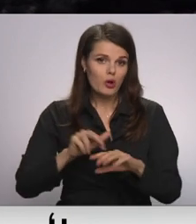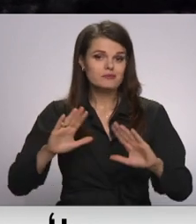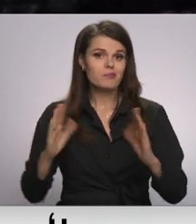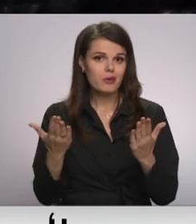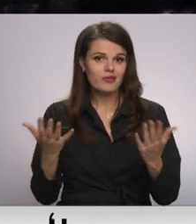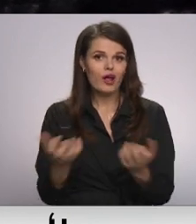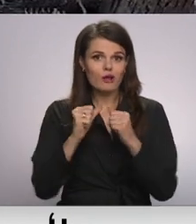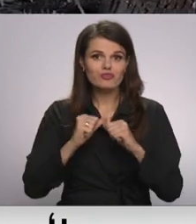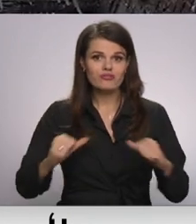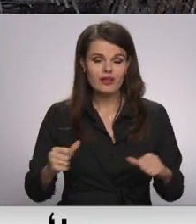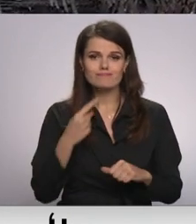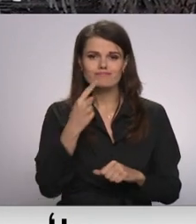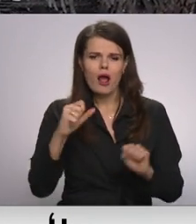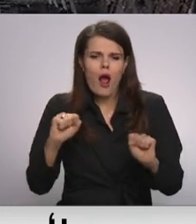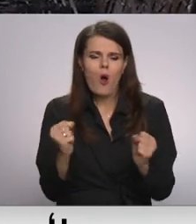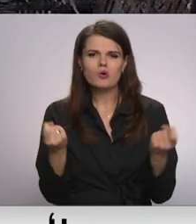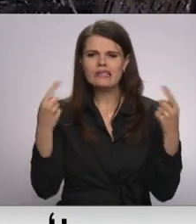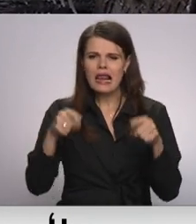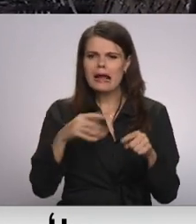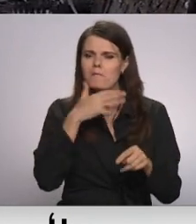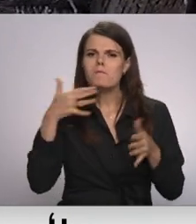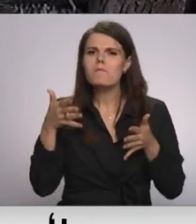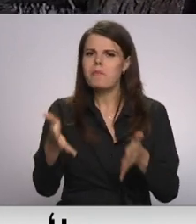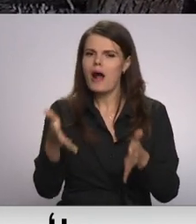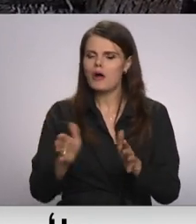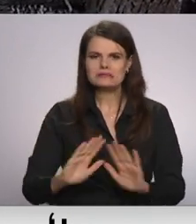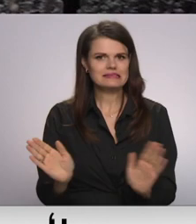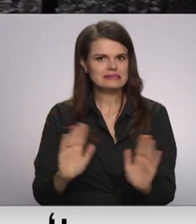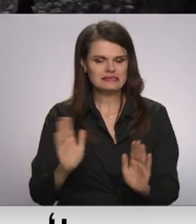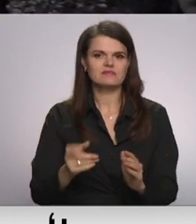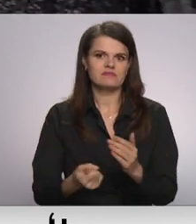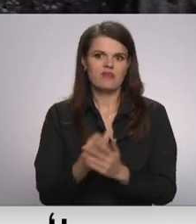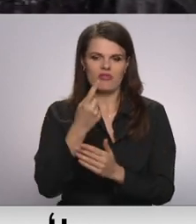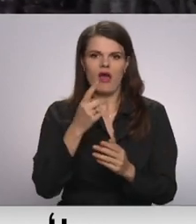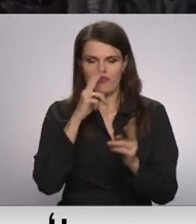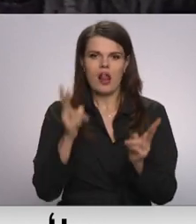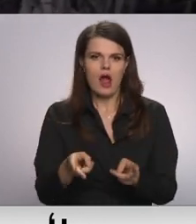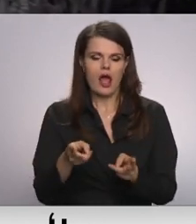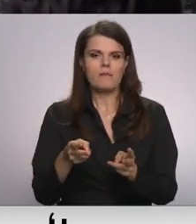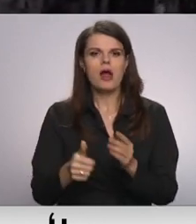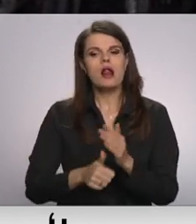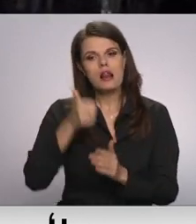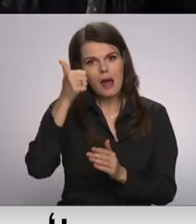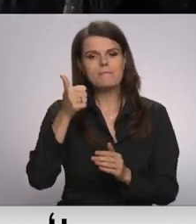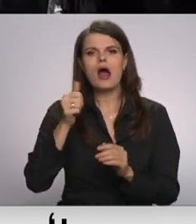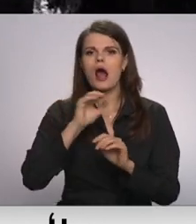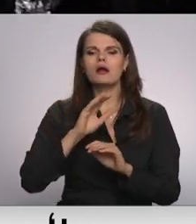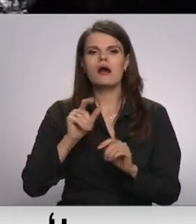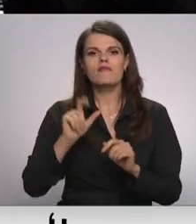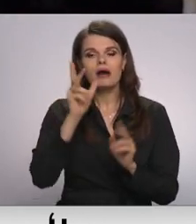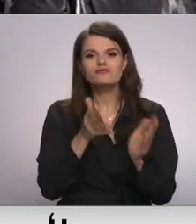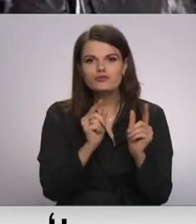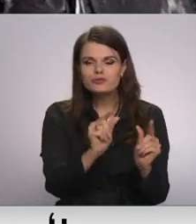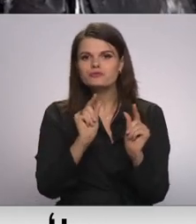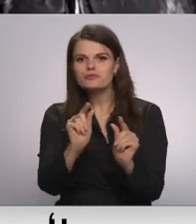uzsver augstā laikā svarīgi nepārkurināt krāsni, lai nenotiktu un nelājami labāk krāsni kurināt vairākas reizes dienā un vienmēr